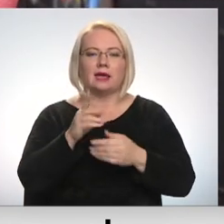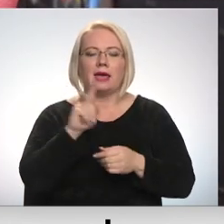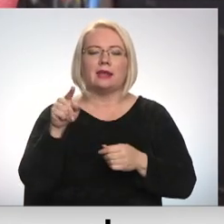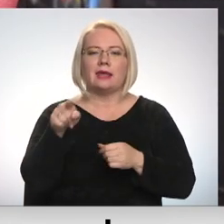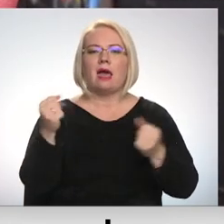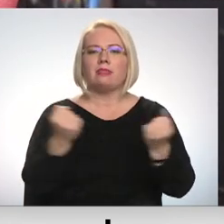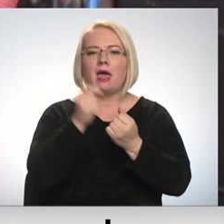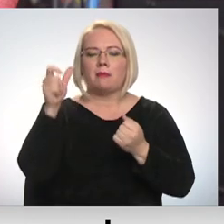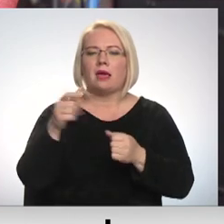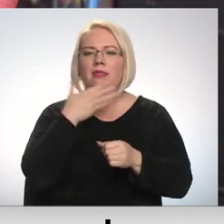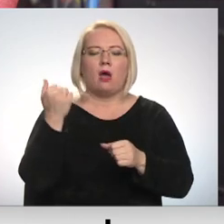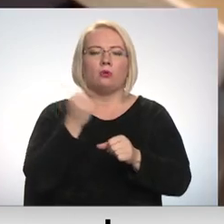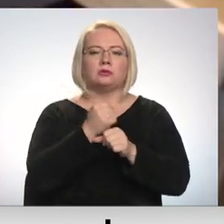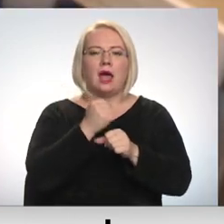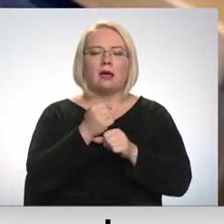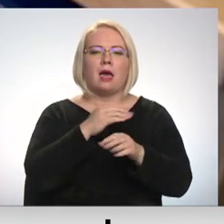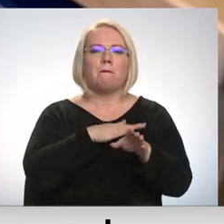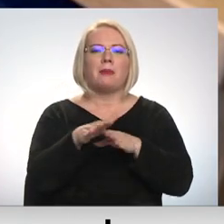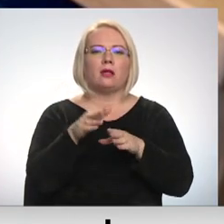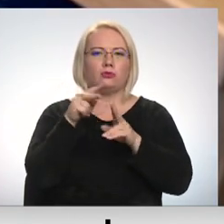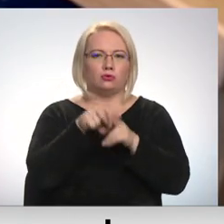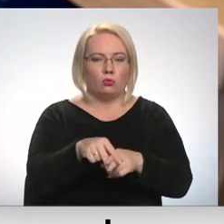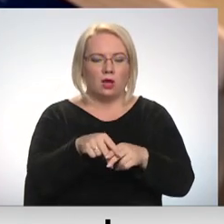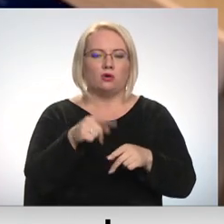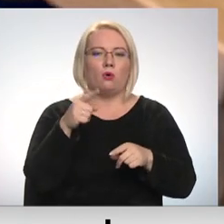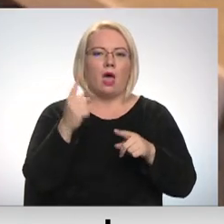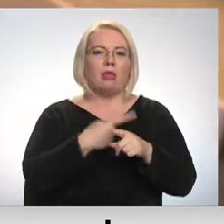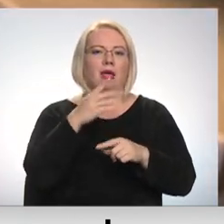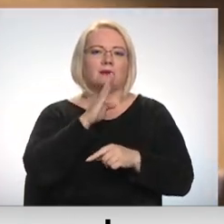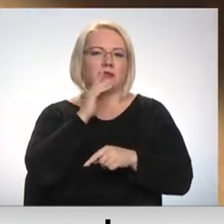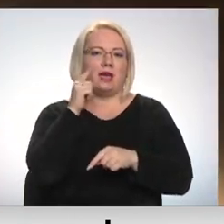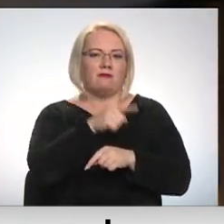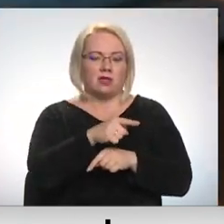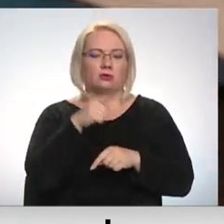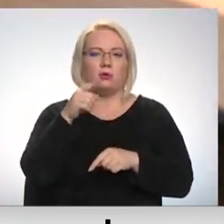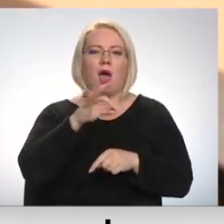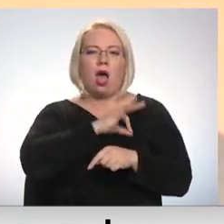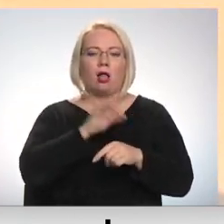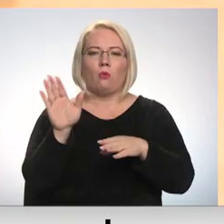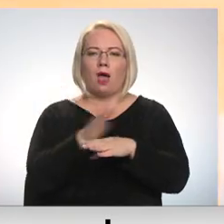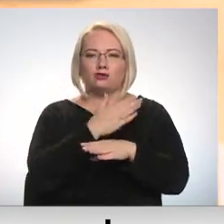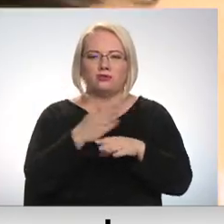laiku. Un atkal tas vairāk ir sievietes, tāpēc eksperti lēš atalgojuma plājisa turpinās pieaugt.